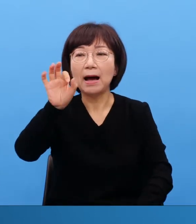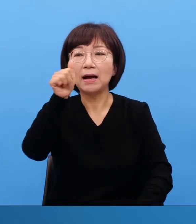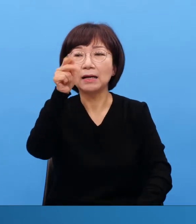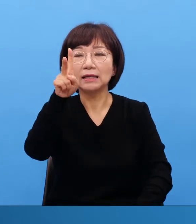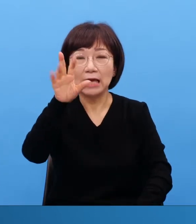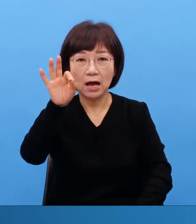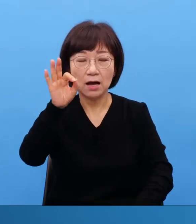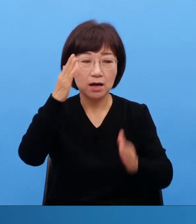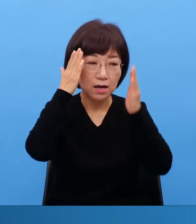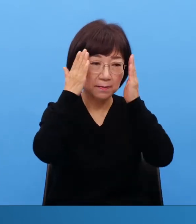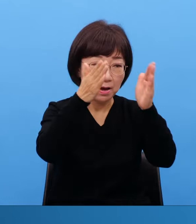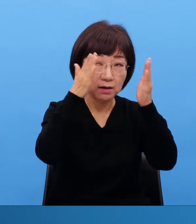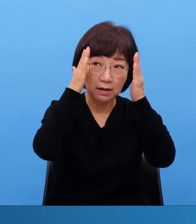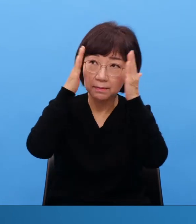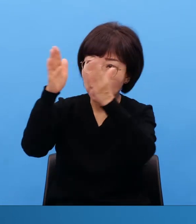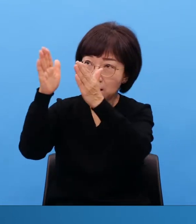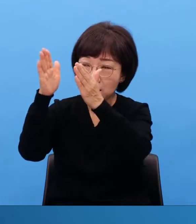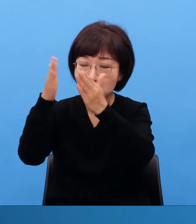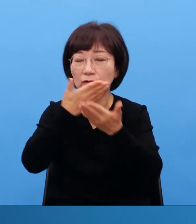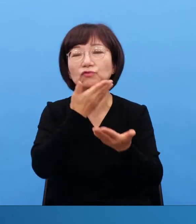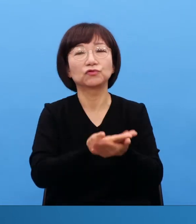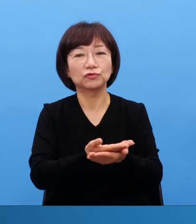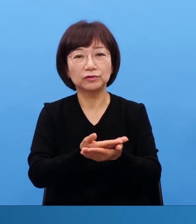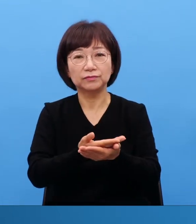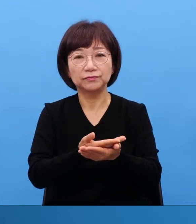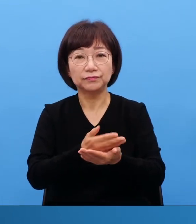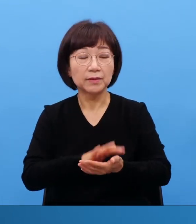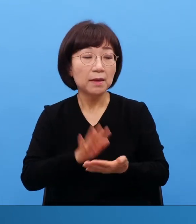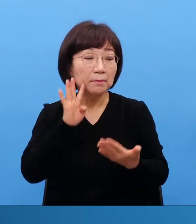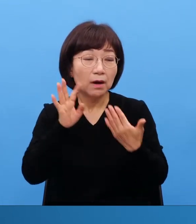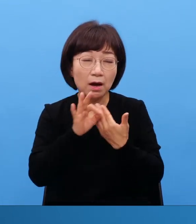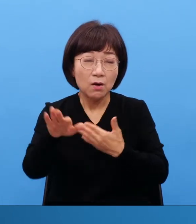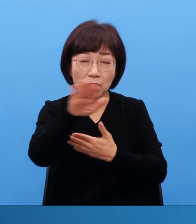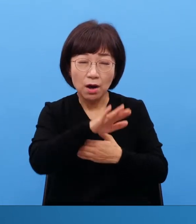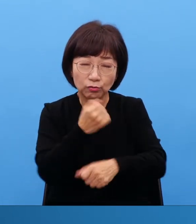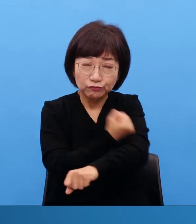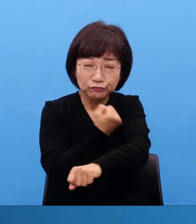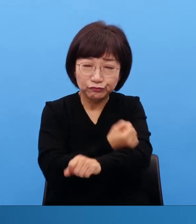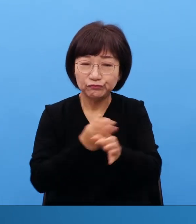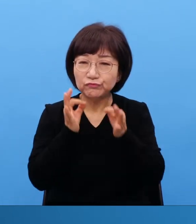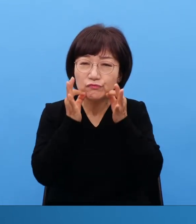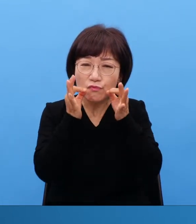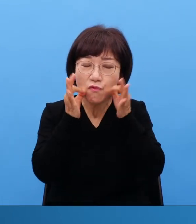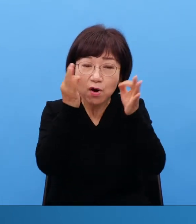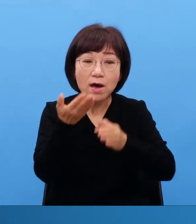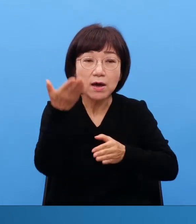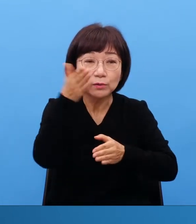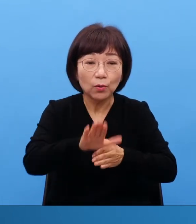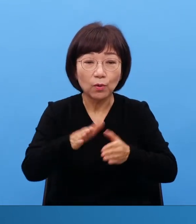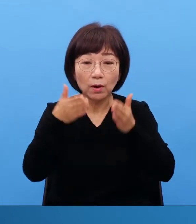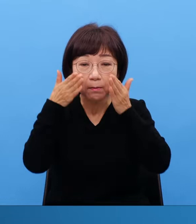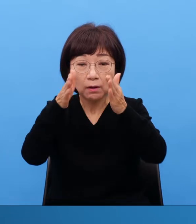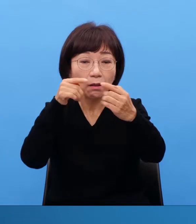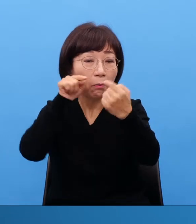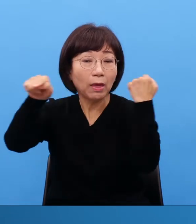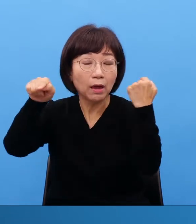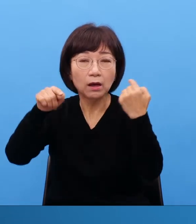아무리 여러분이 훌륭하고 노력해도 방향이 안 맞는 것은 헛수고 하는 거예요